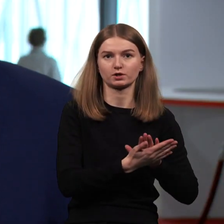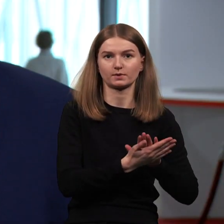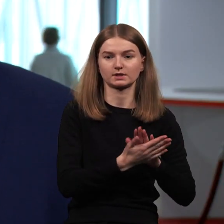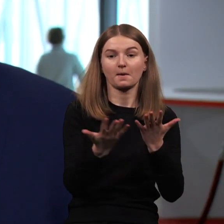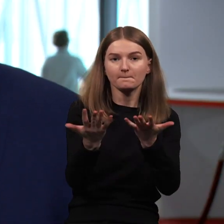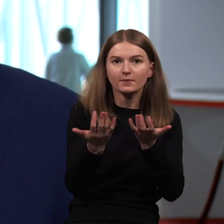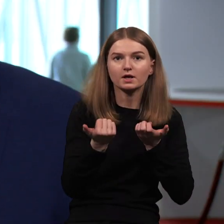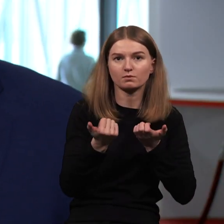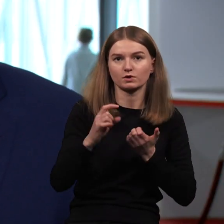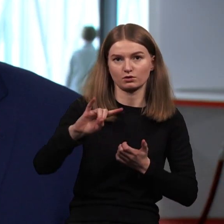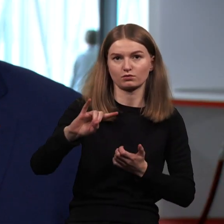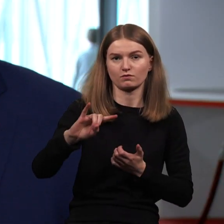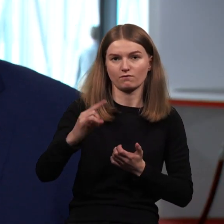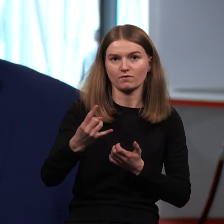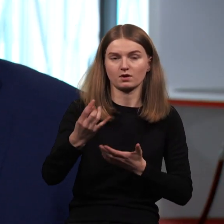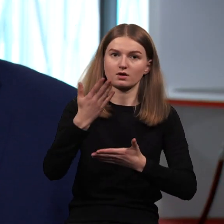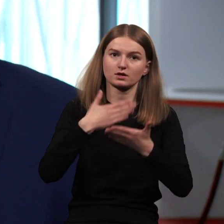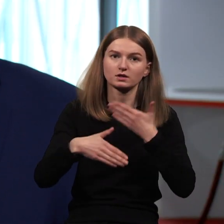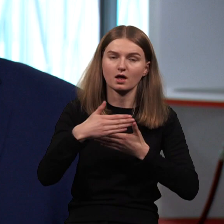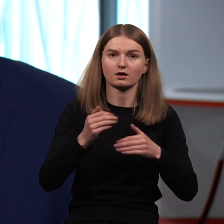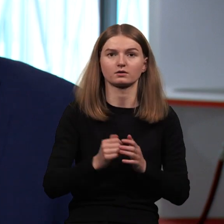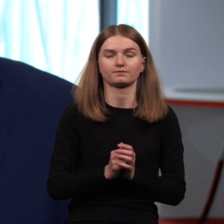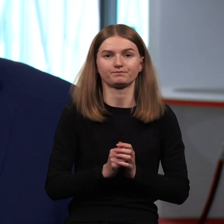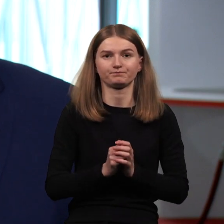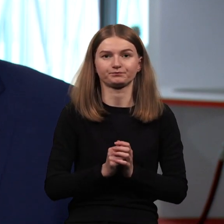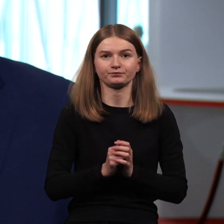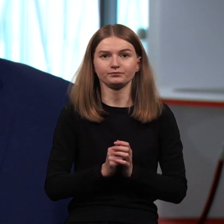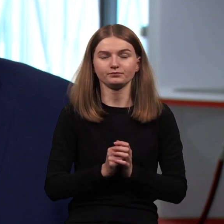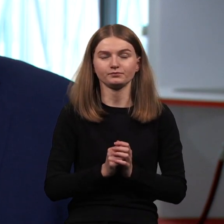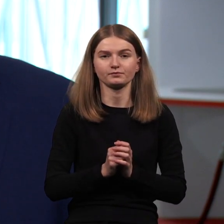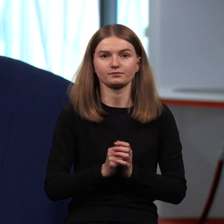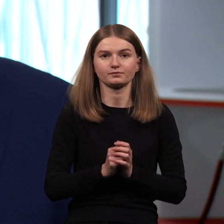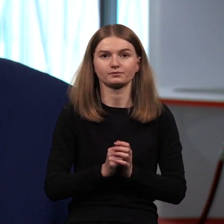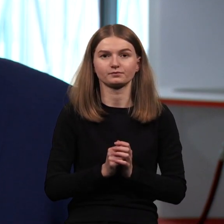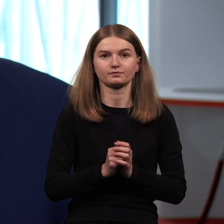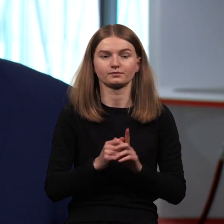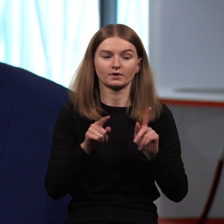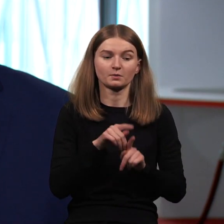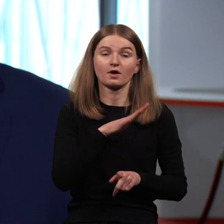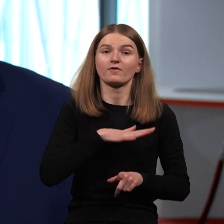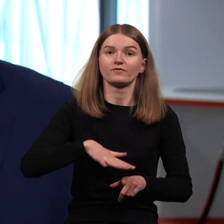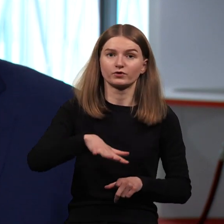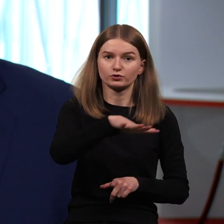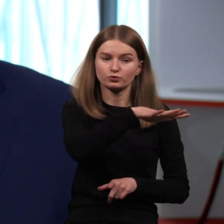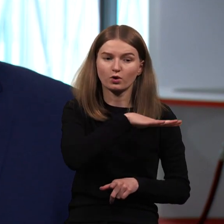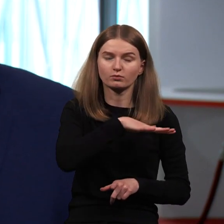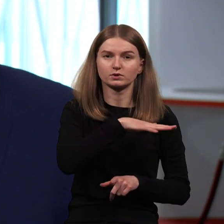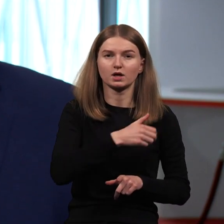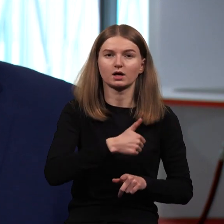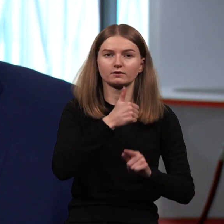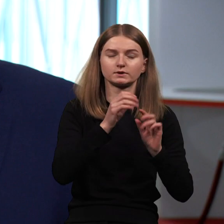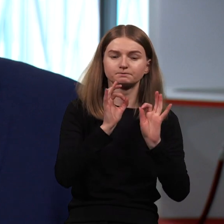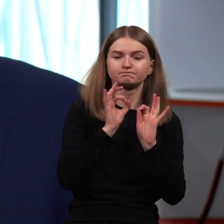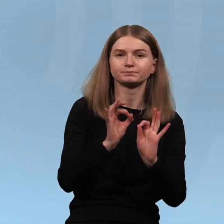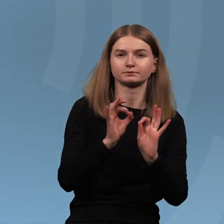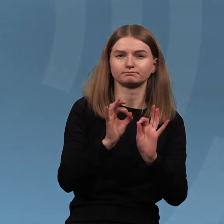asmens, kuris gali visuomenį pagal savo išgalės sukurti tam tikrą